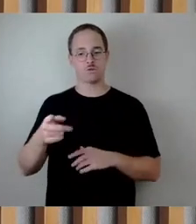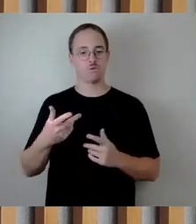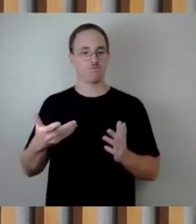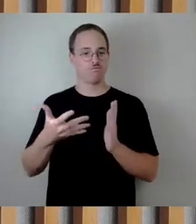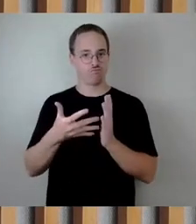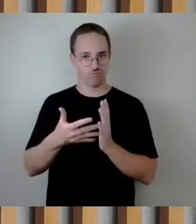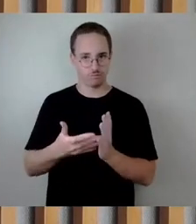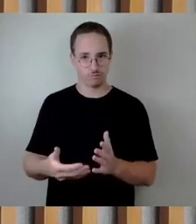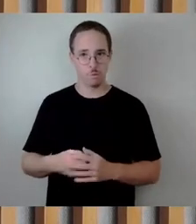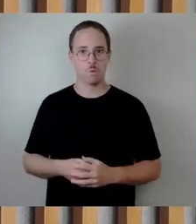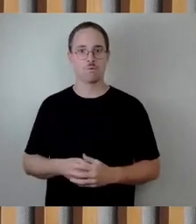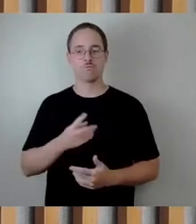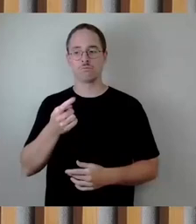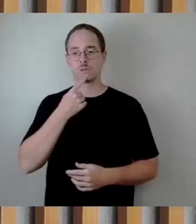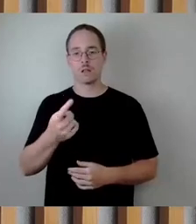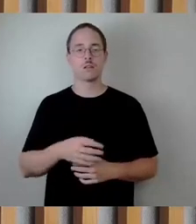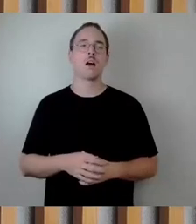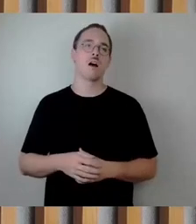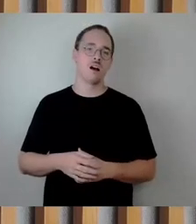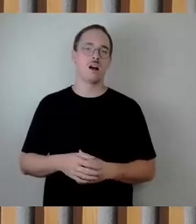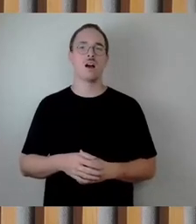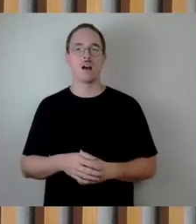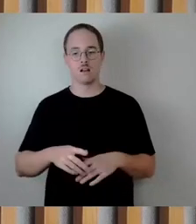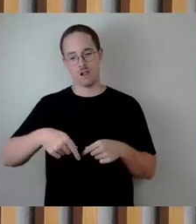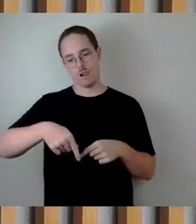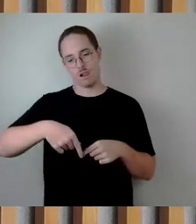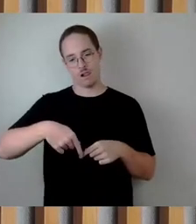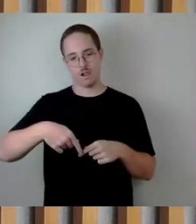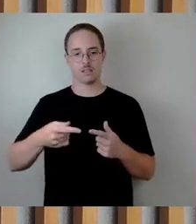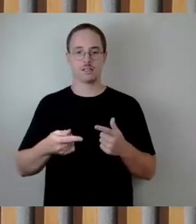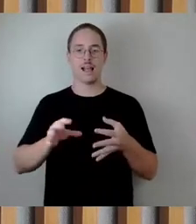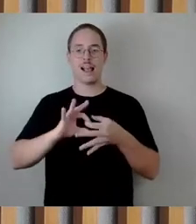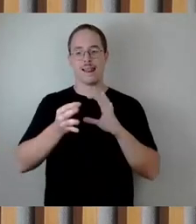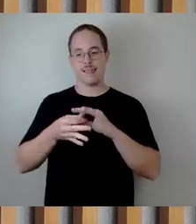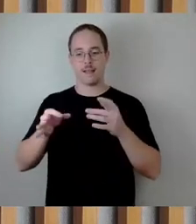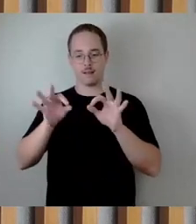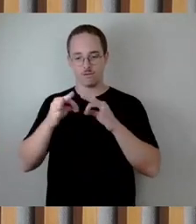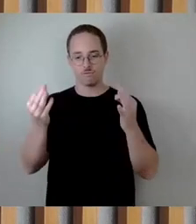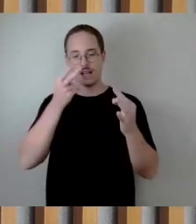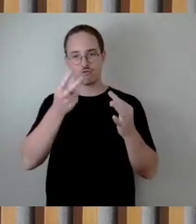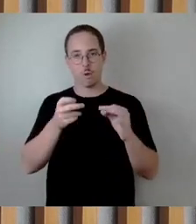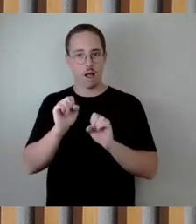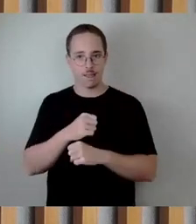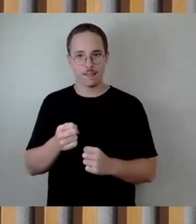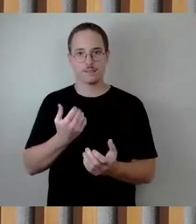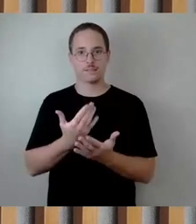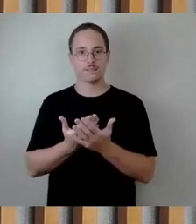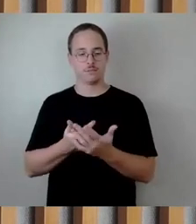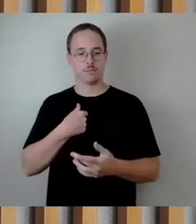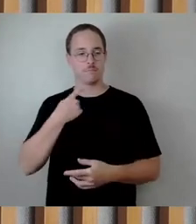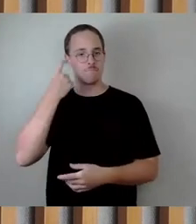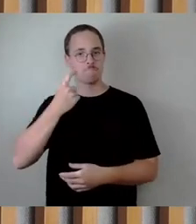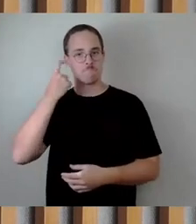sich sozusagen unmittelbar diese Glieder nicht anschauen. Da stellt sich natürlich die Frage,